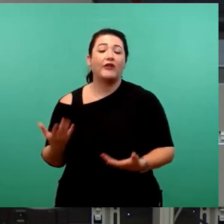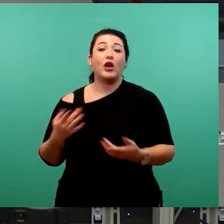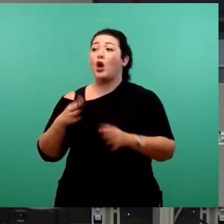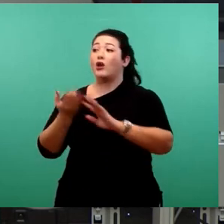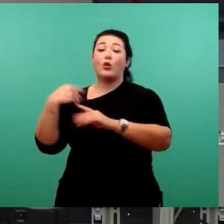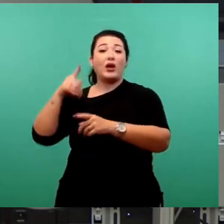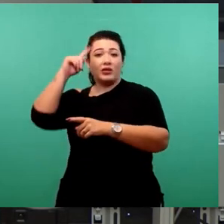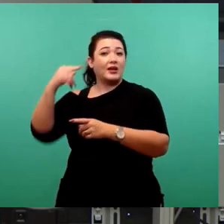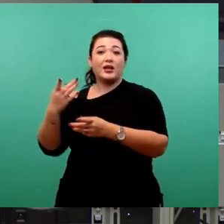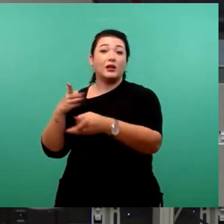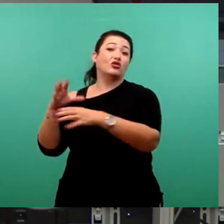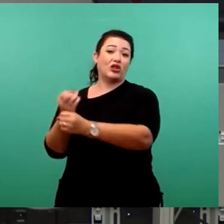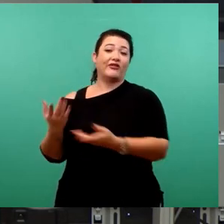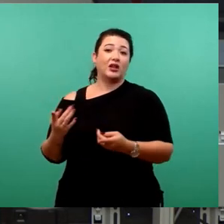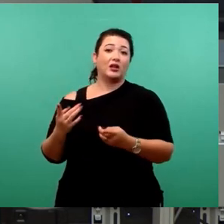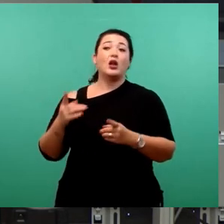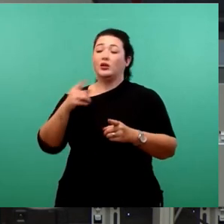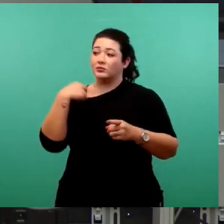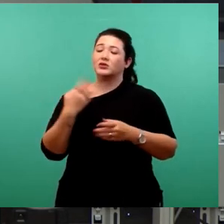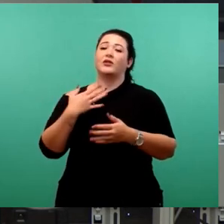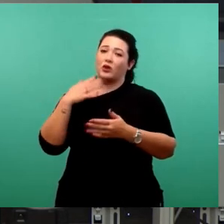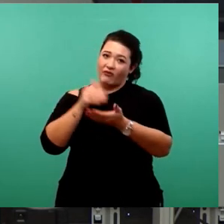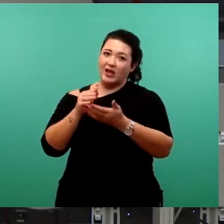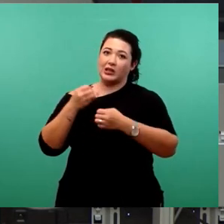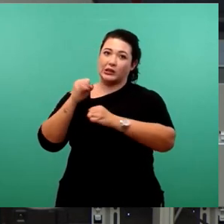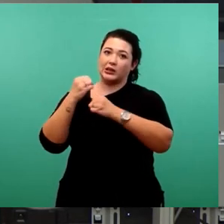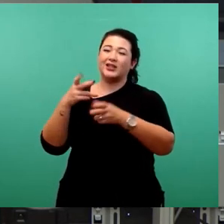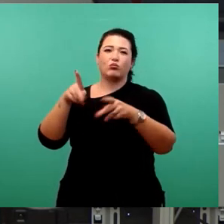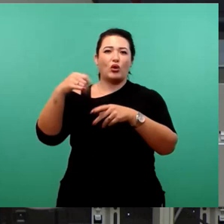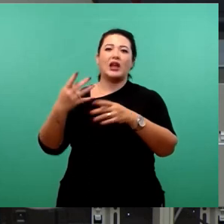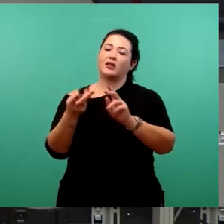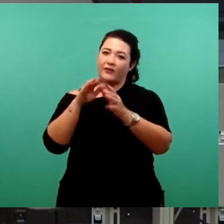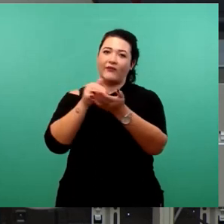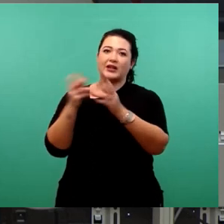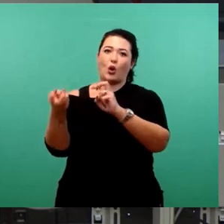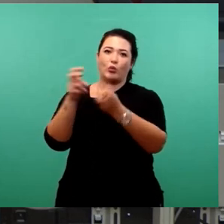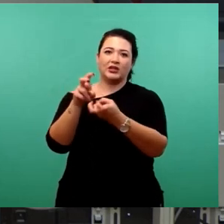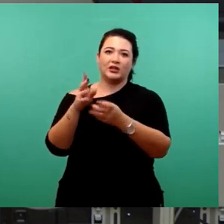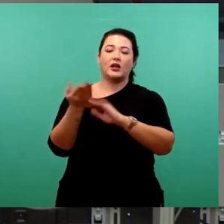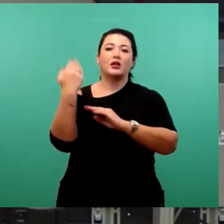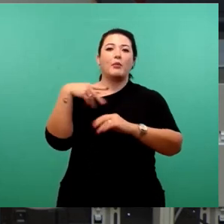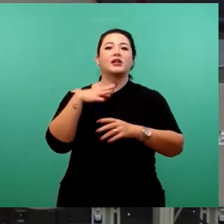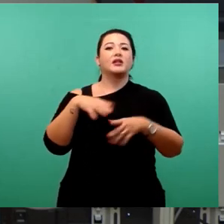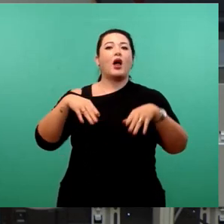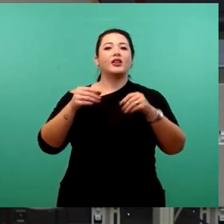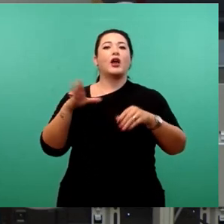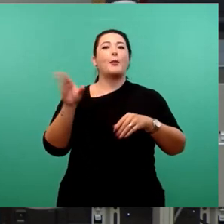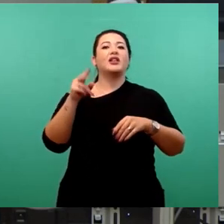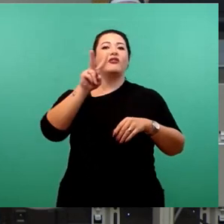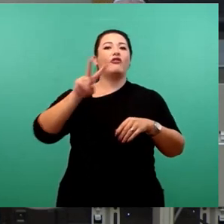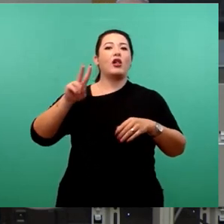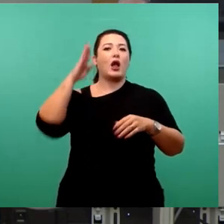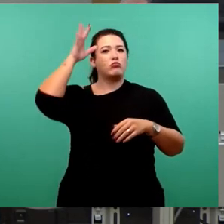Wir werden dafür sorgen, dass diese Projekte fortgesetzt werden. Ich habe begonnen mit Volker Braun, wer es nicht erkannt hat aus seiner Festrede 2006.